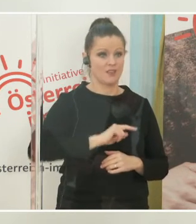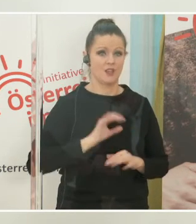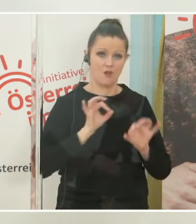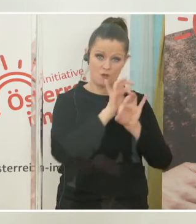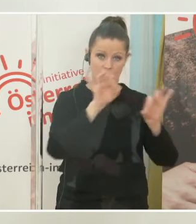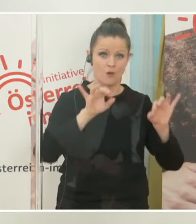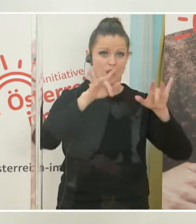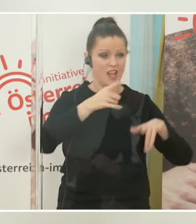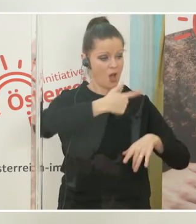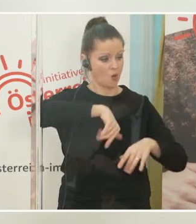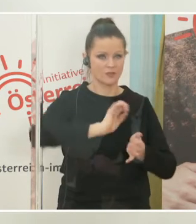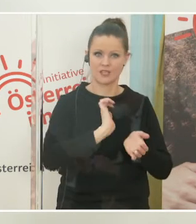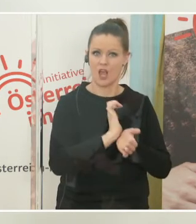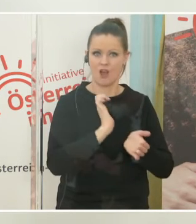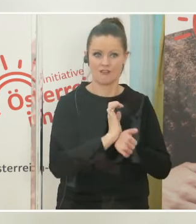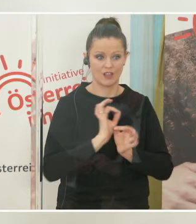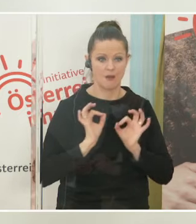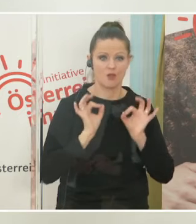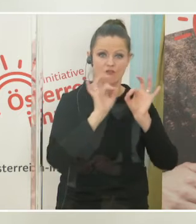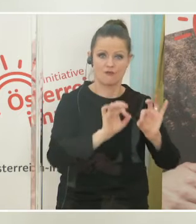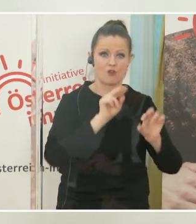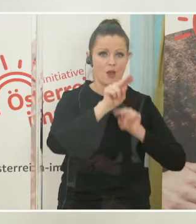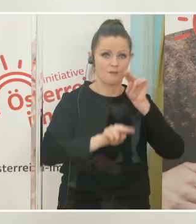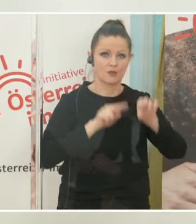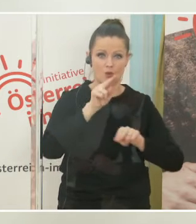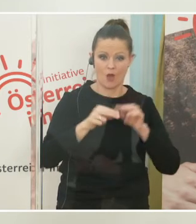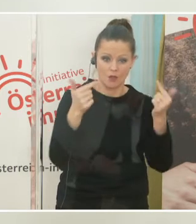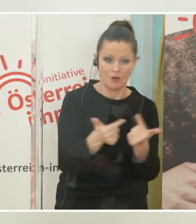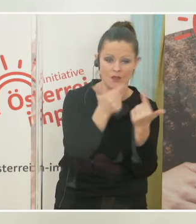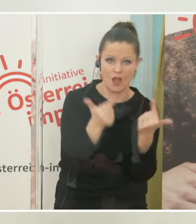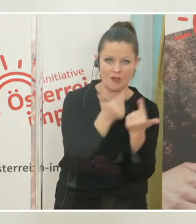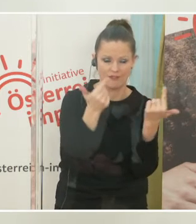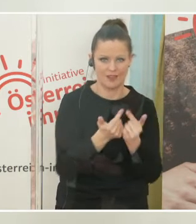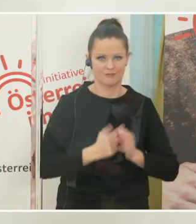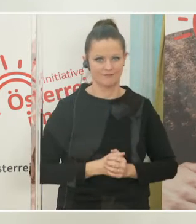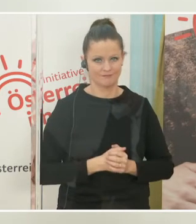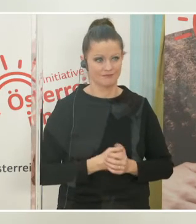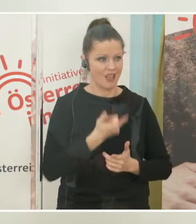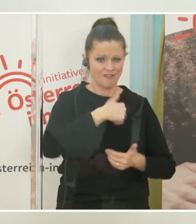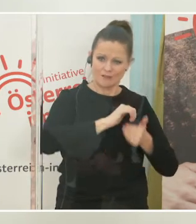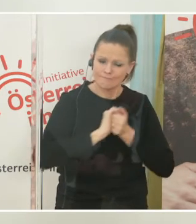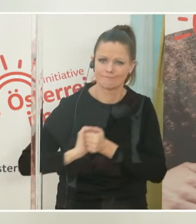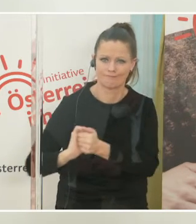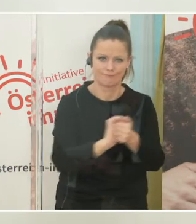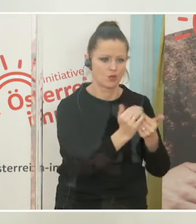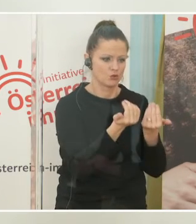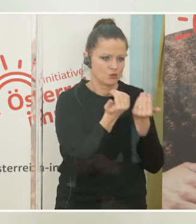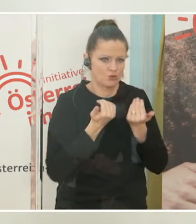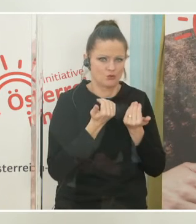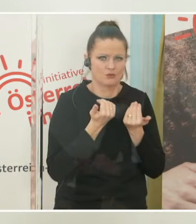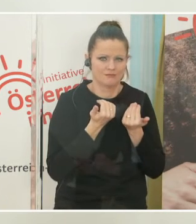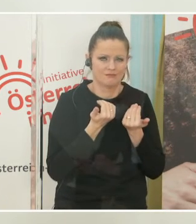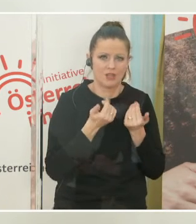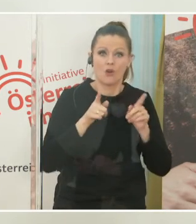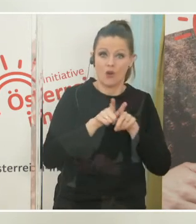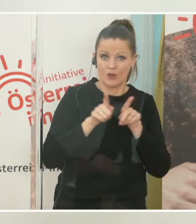da. Unsere Aufgabe ist es, Sie zu betreuen und Sie aufzuklären. Schützen wir uns gemeinsam. Schützen wir vor allem